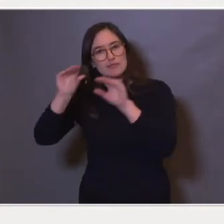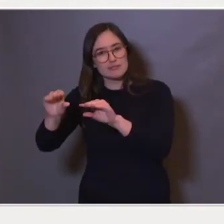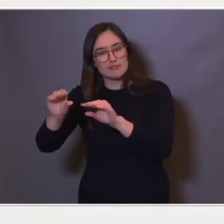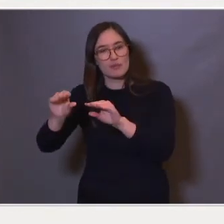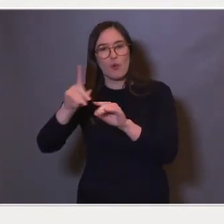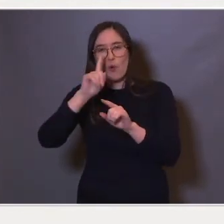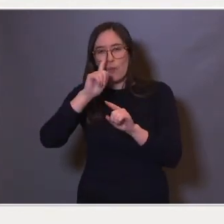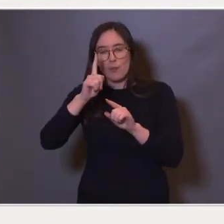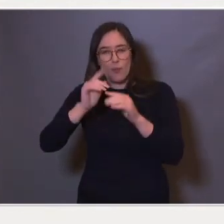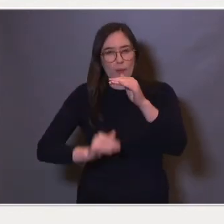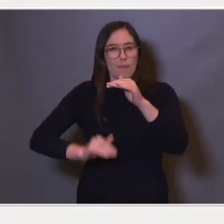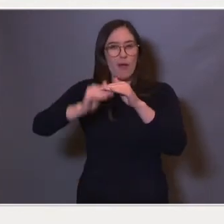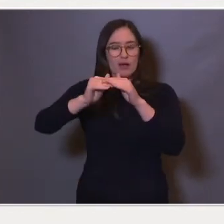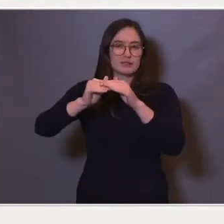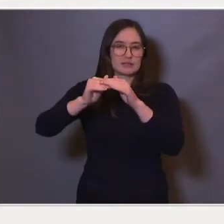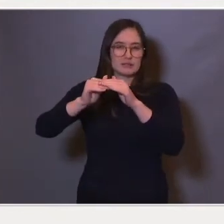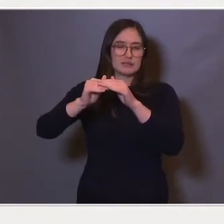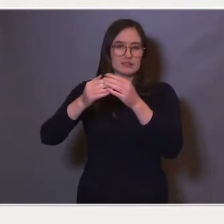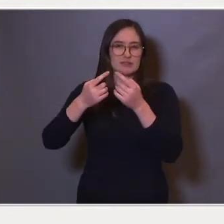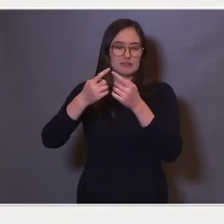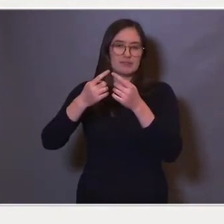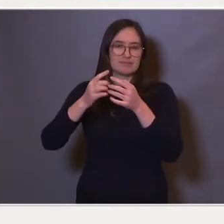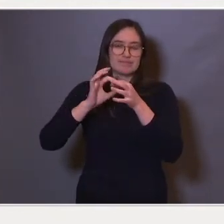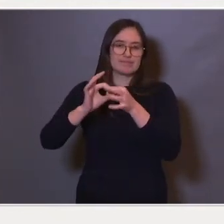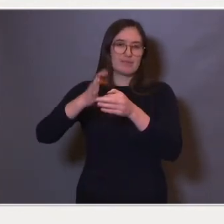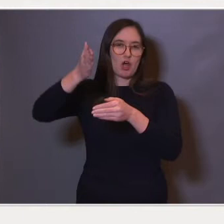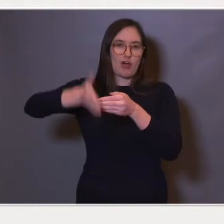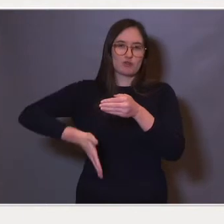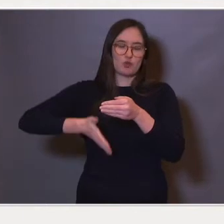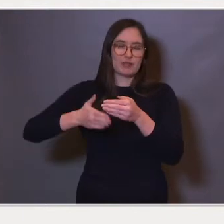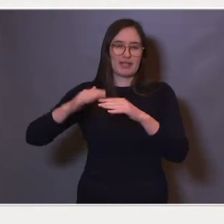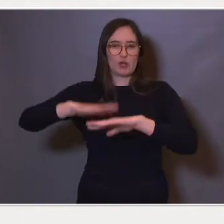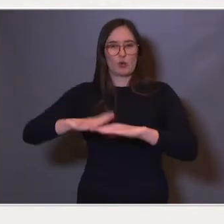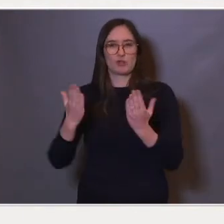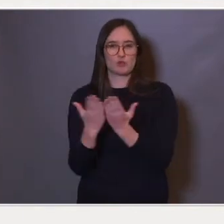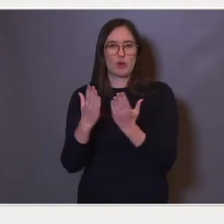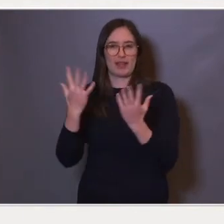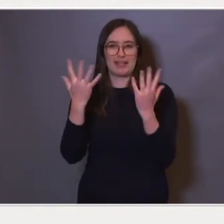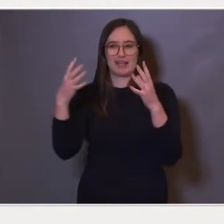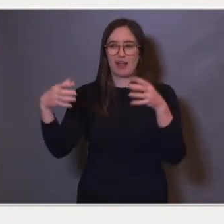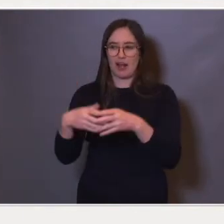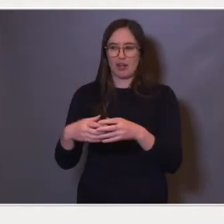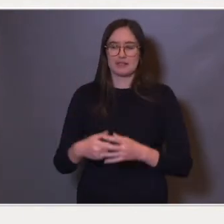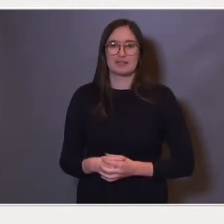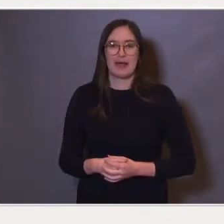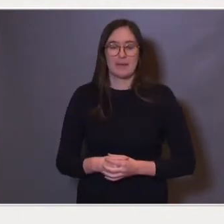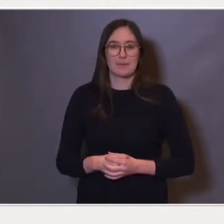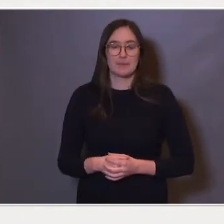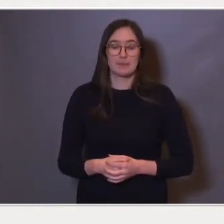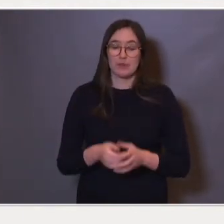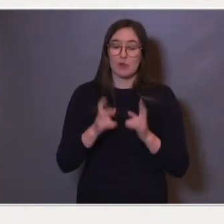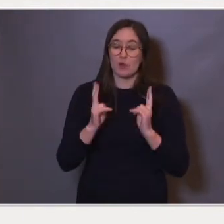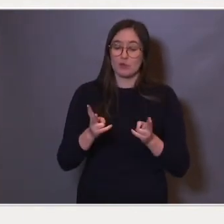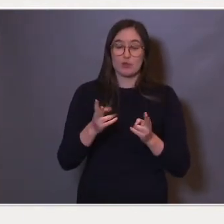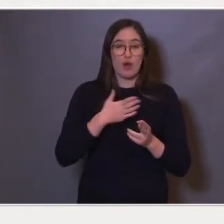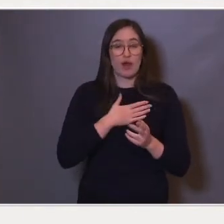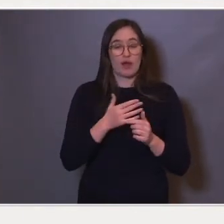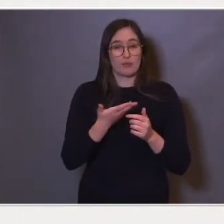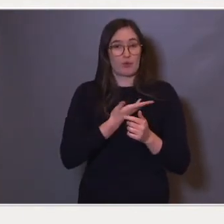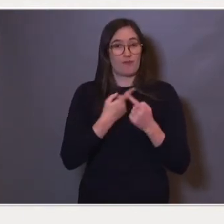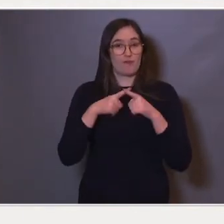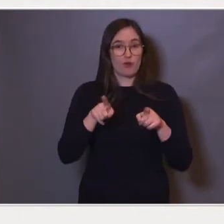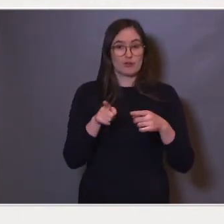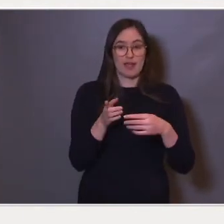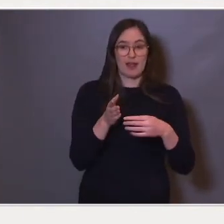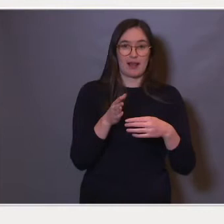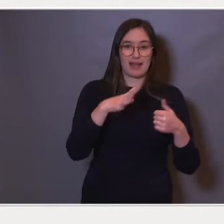i det de avslutter grunnskolen i 10. klasse. Da er det også stor forskjell mellom jenter og gutter når det